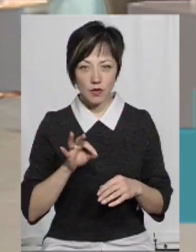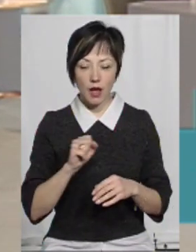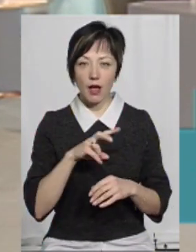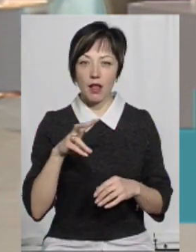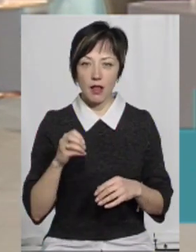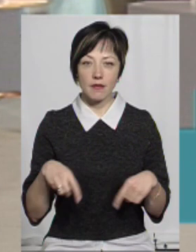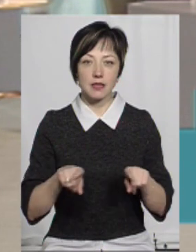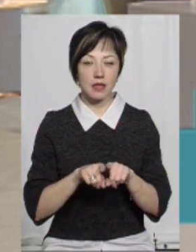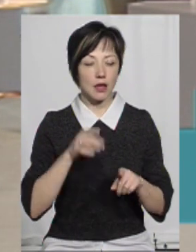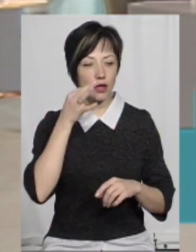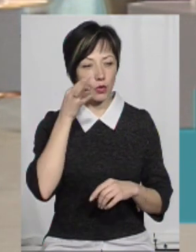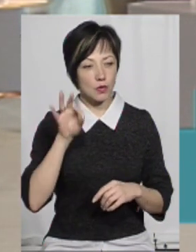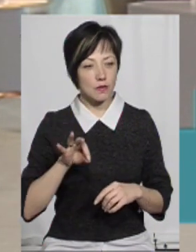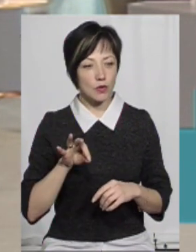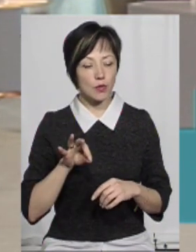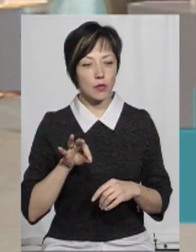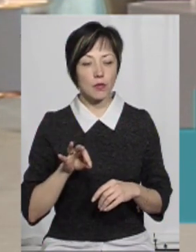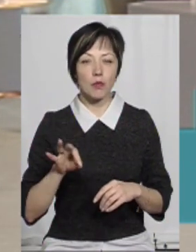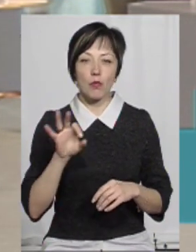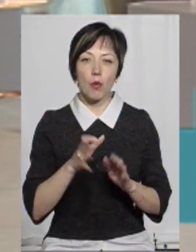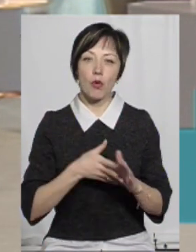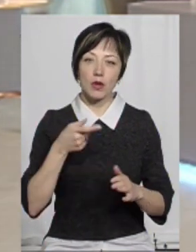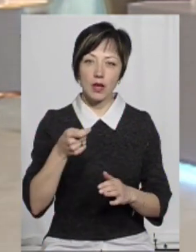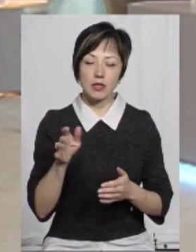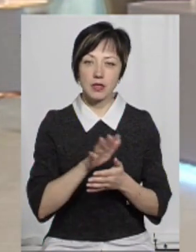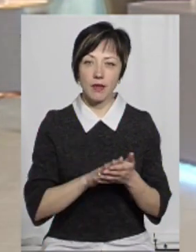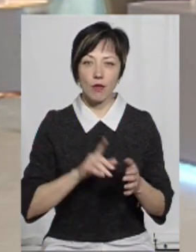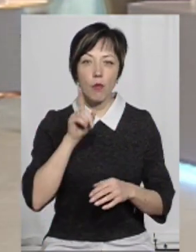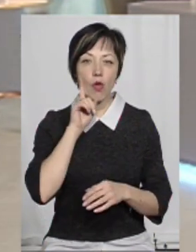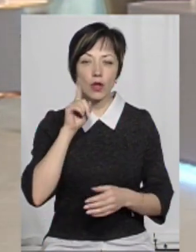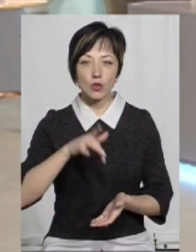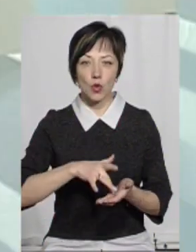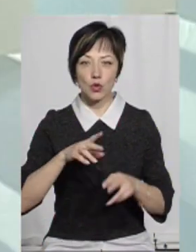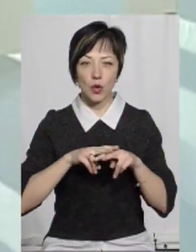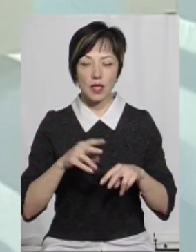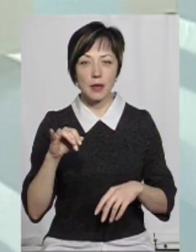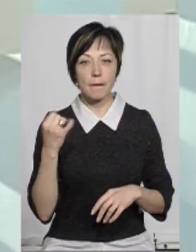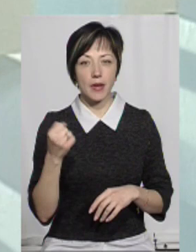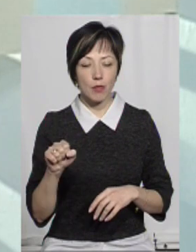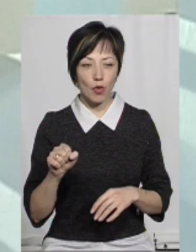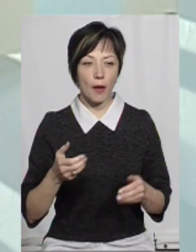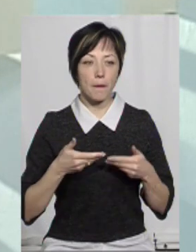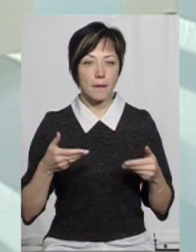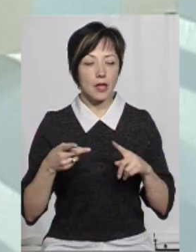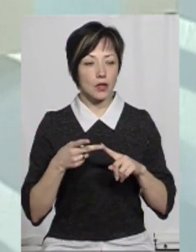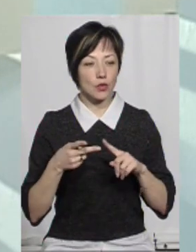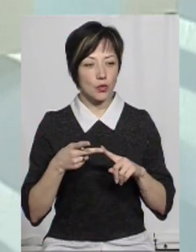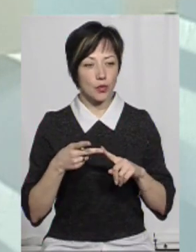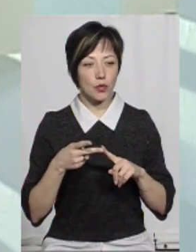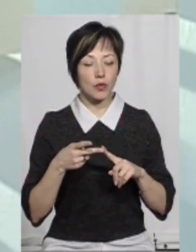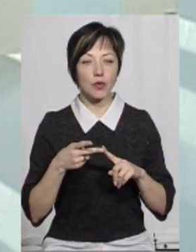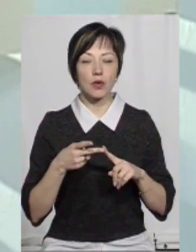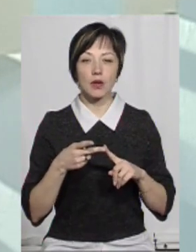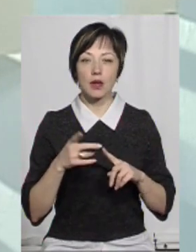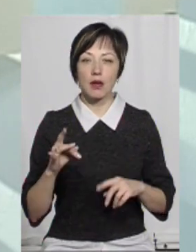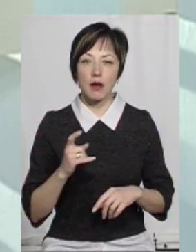але все-таки досвідом стосовно подачі заявок на молодіжну столицю і перемоги. Ми вдруге в 2018